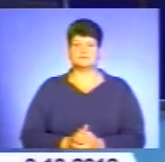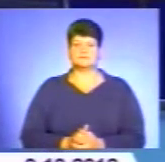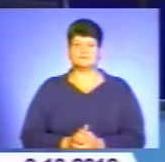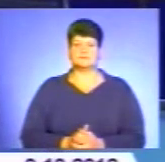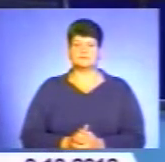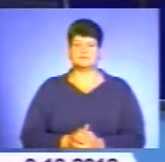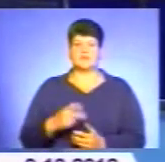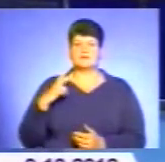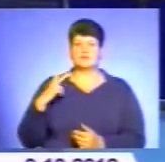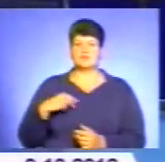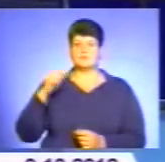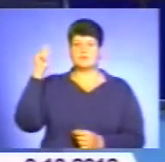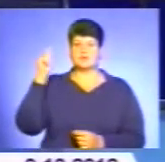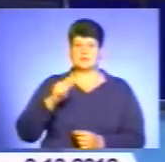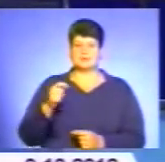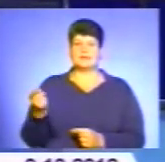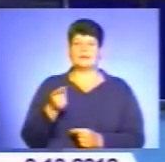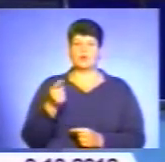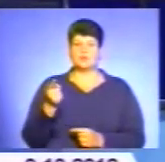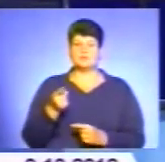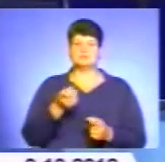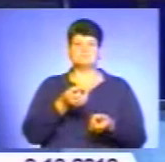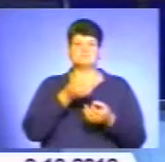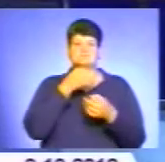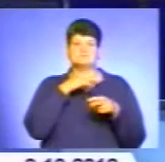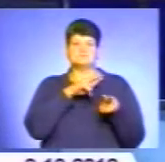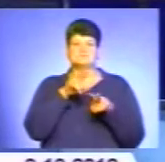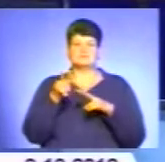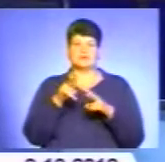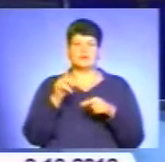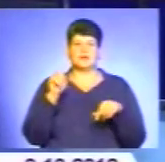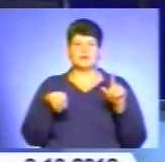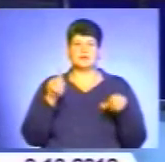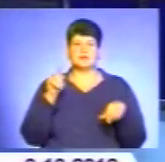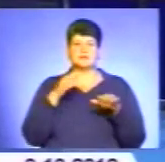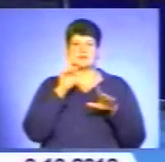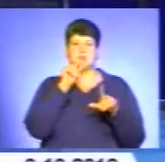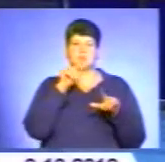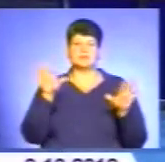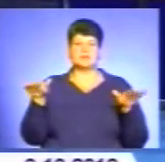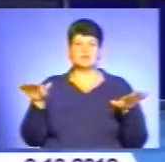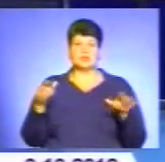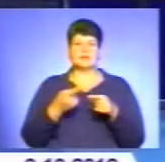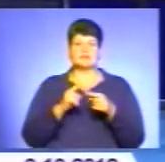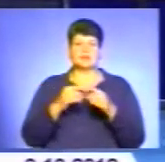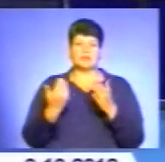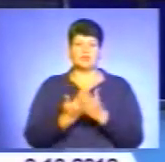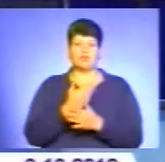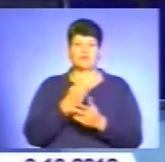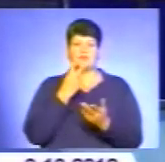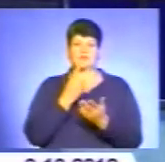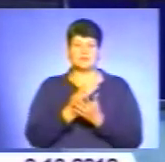Французи приїжджатимуть на Тернопільщину милуватися рідкісними птахами. Це новий вид екологічного туризму, який сьогодні